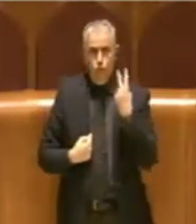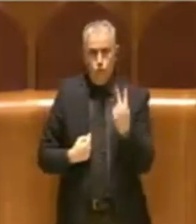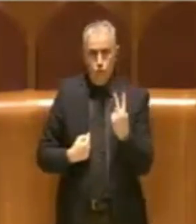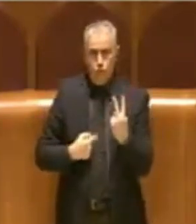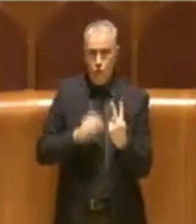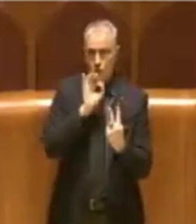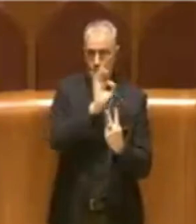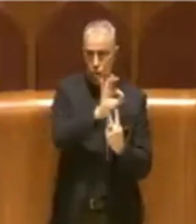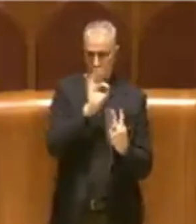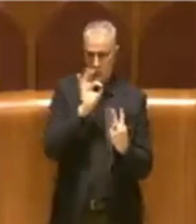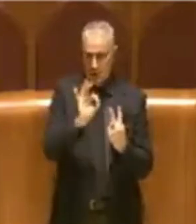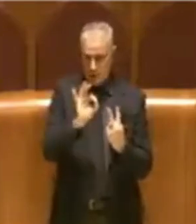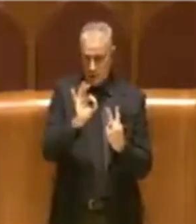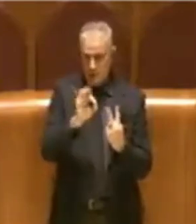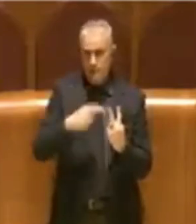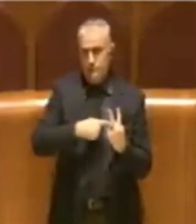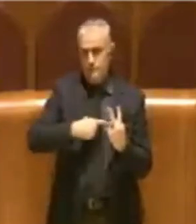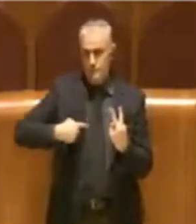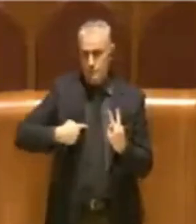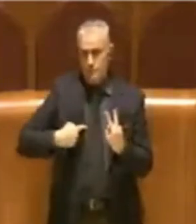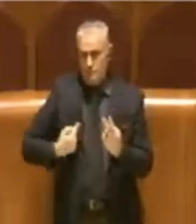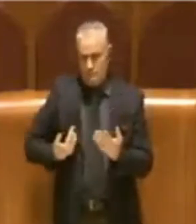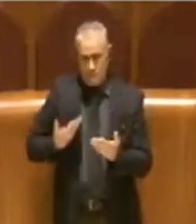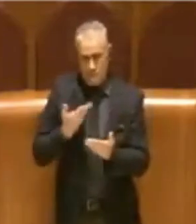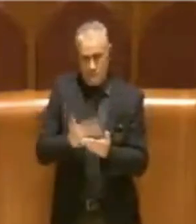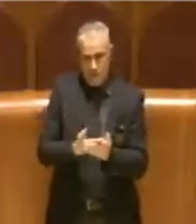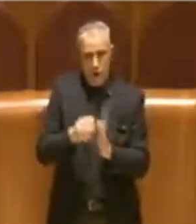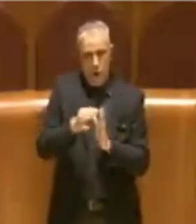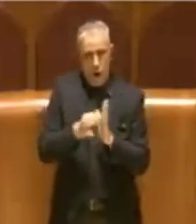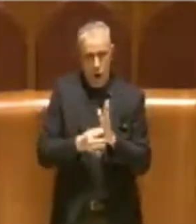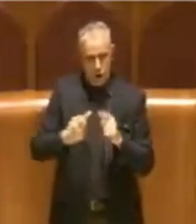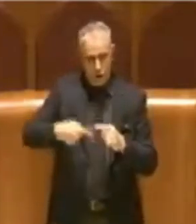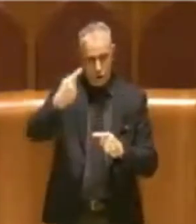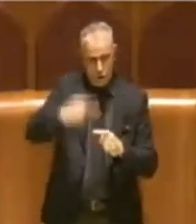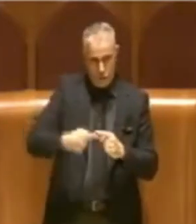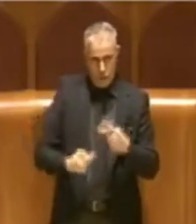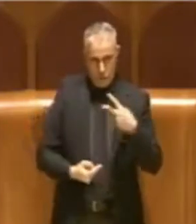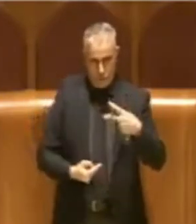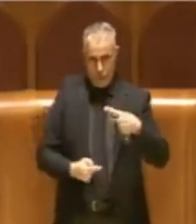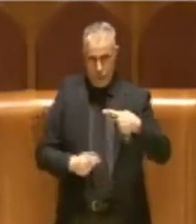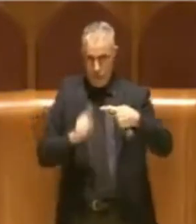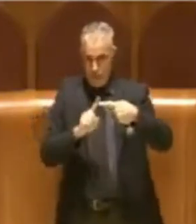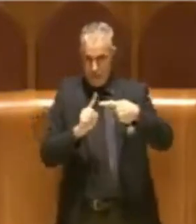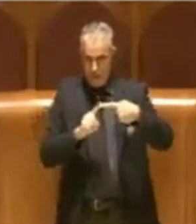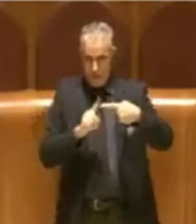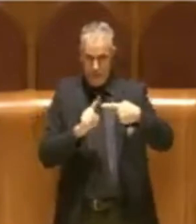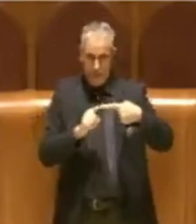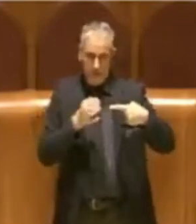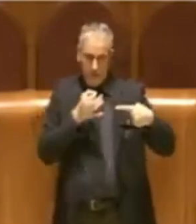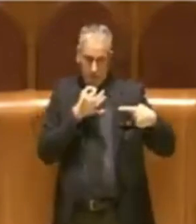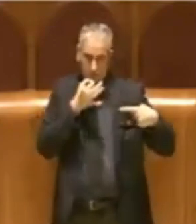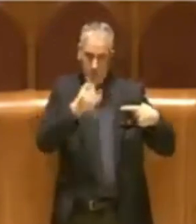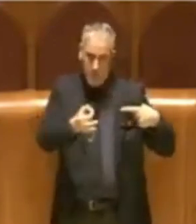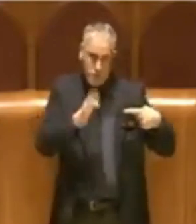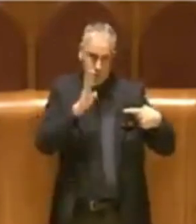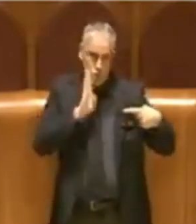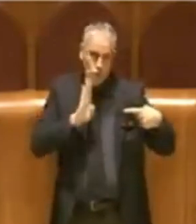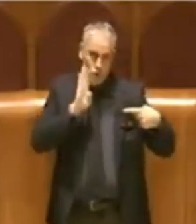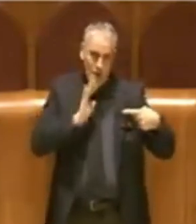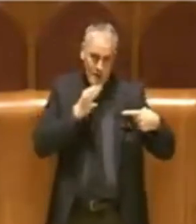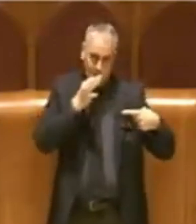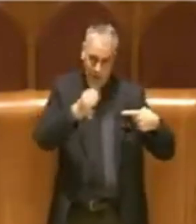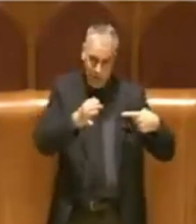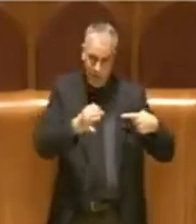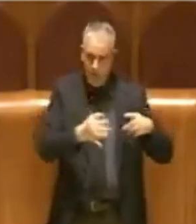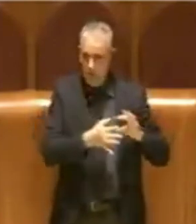presentiamo con quest'ordine del giorno. Quindi il primo è un suggerimento per quanto riguarda